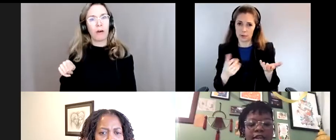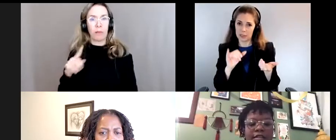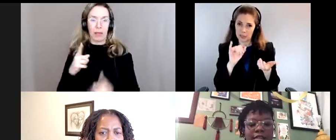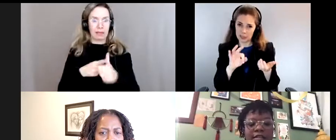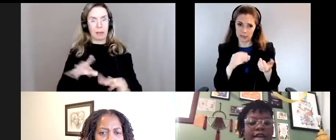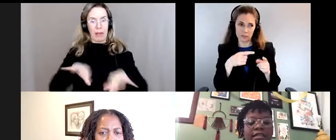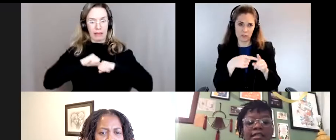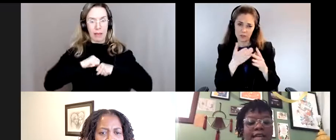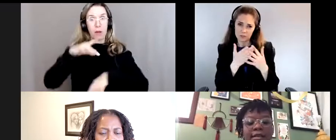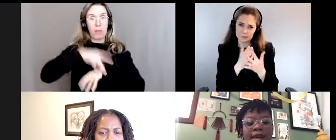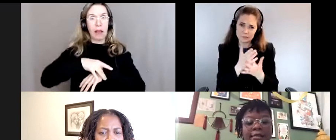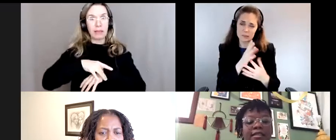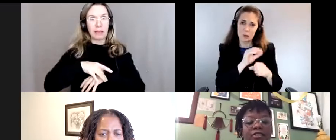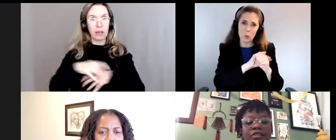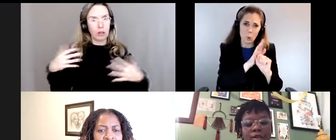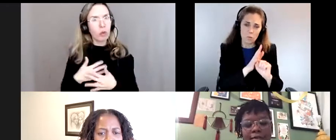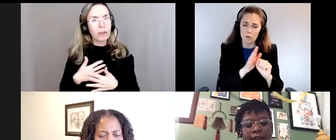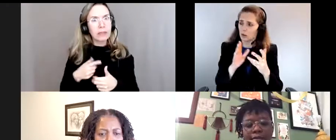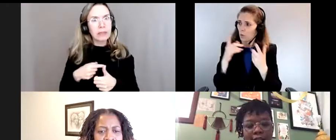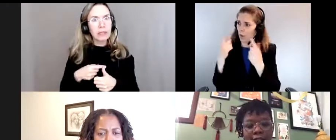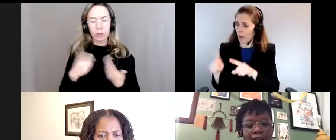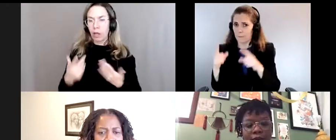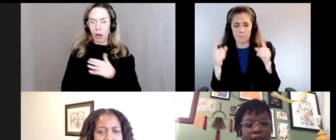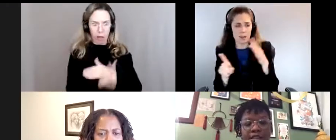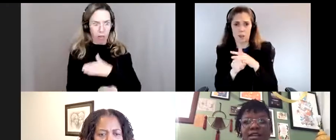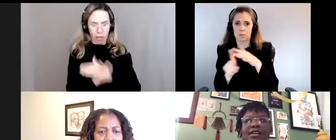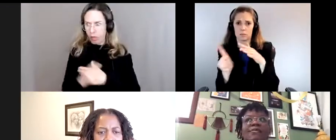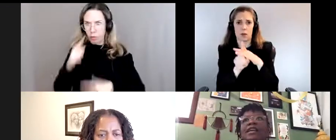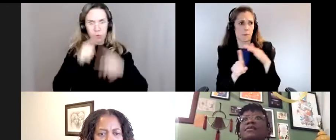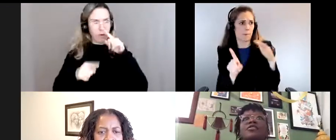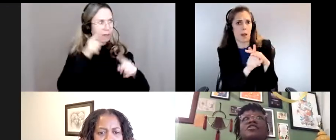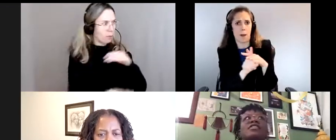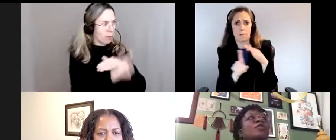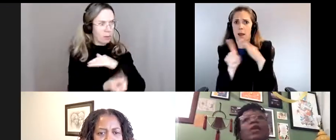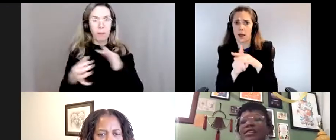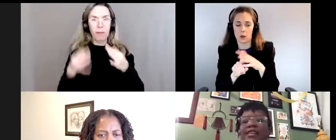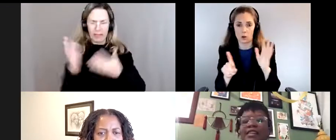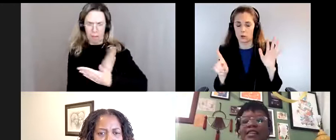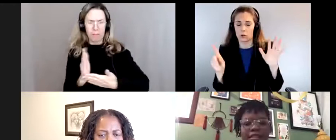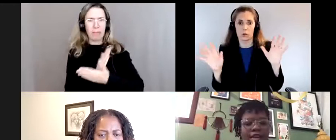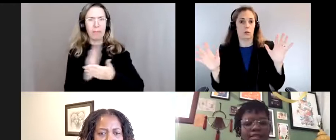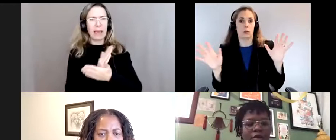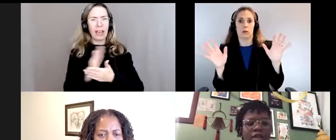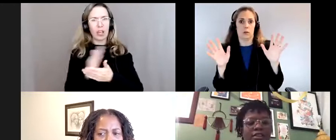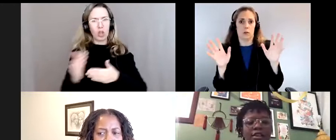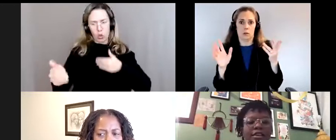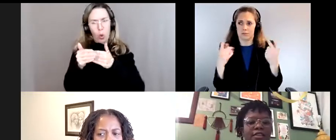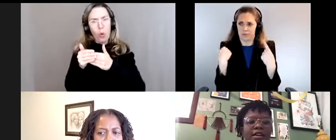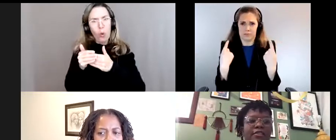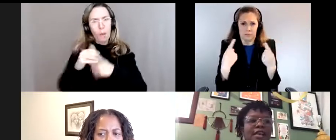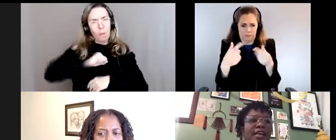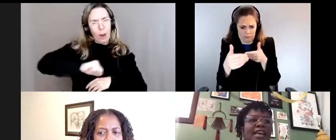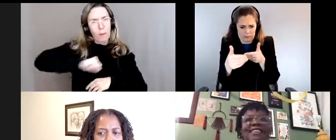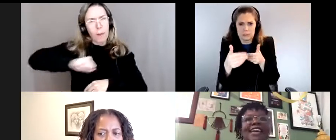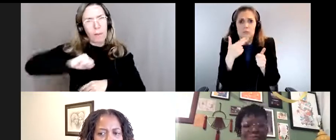cette maladie. Cela s'ajoute toutes ces catastrophes, toutes ces tragédies qui sont toutes arrivées pendant une période de temps très courte. Tout ce qui est